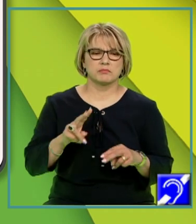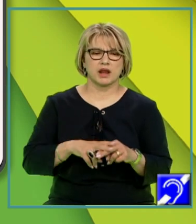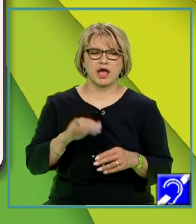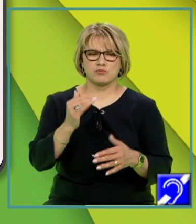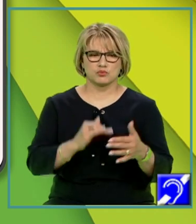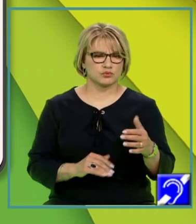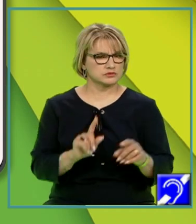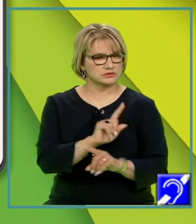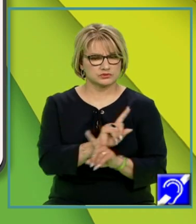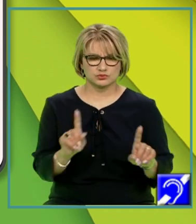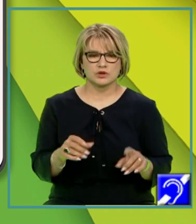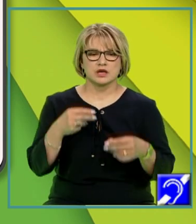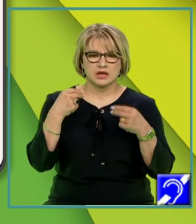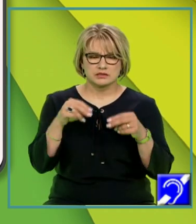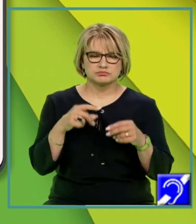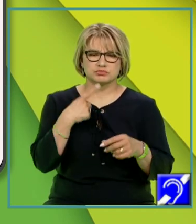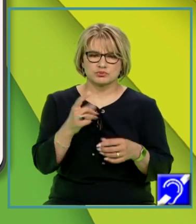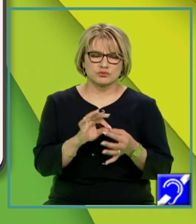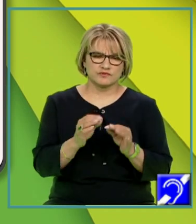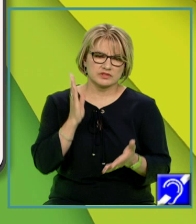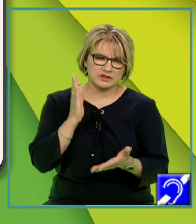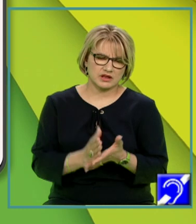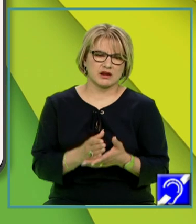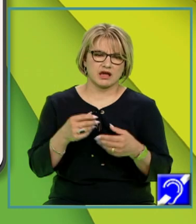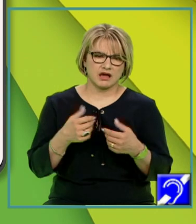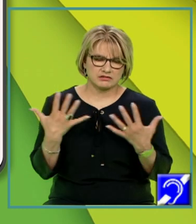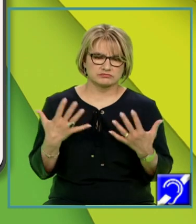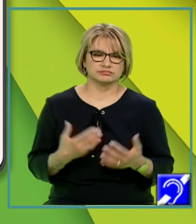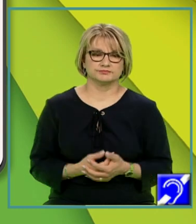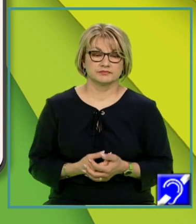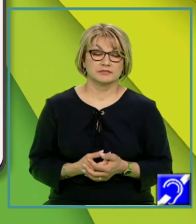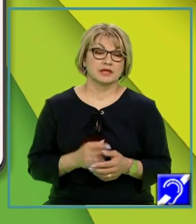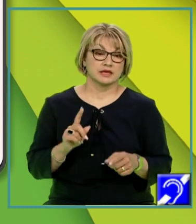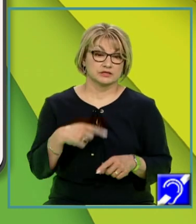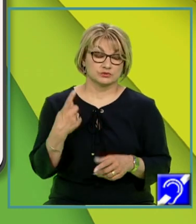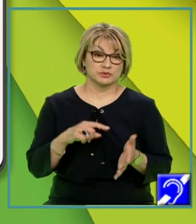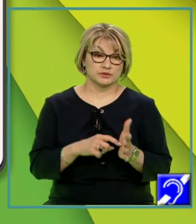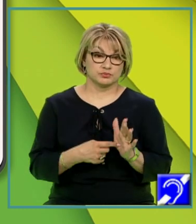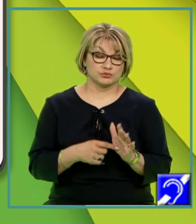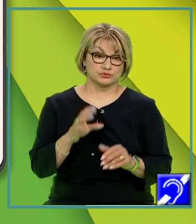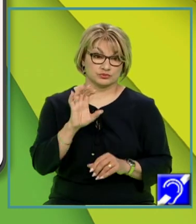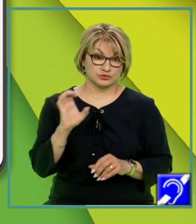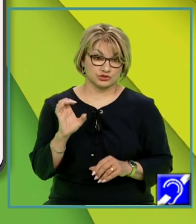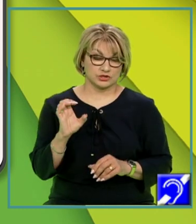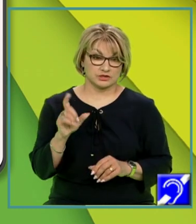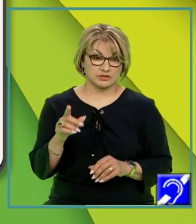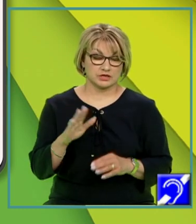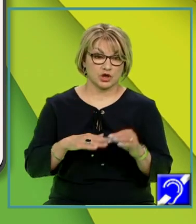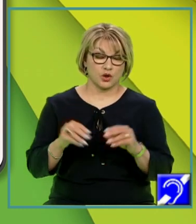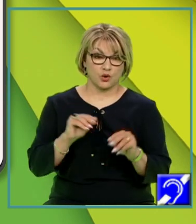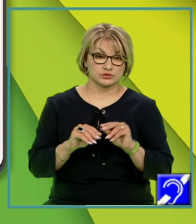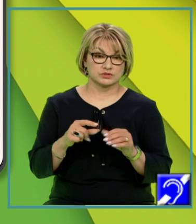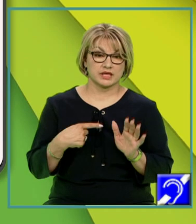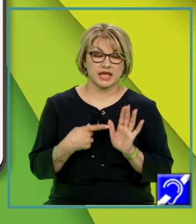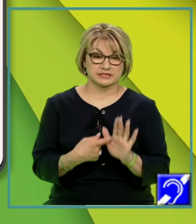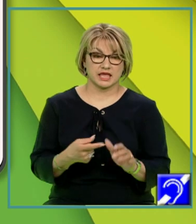exprimați-vă explicit, fie în făvoarea, fie împotriva tezei care vă este dată. Și în fine, la cerința C, construirea de exemple,